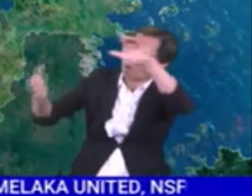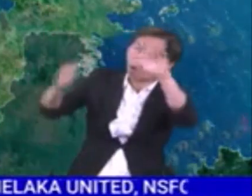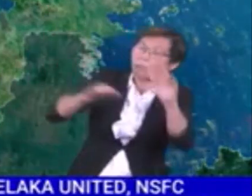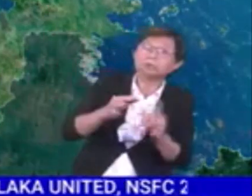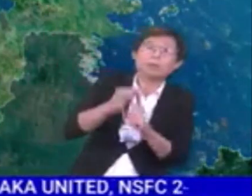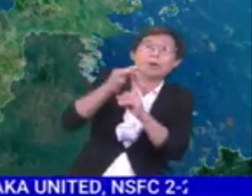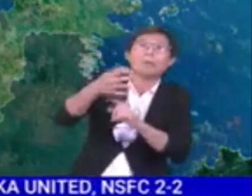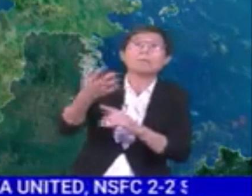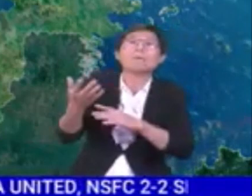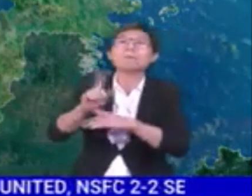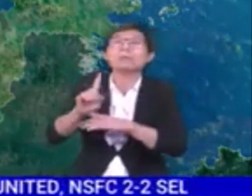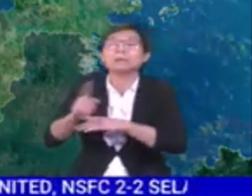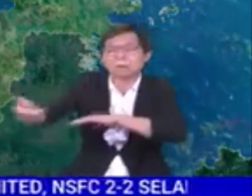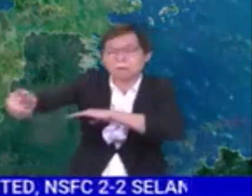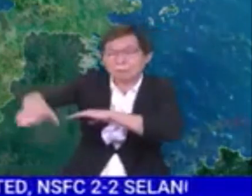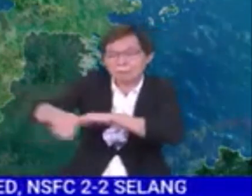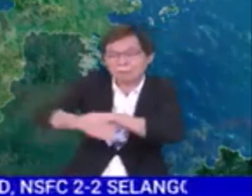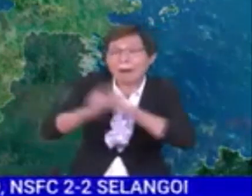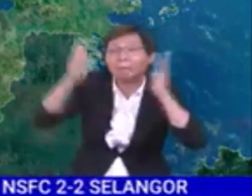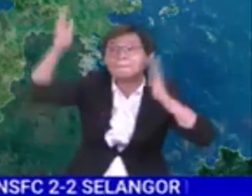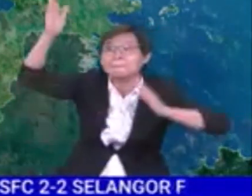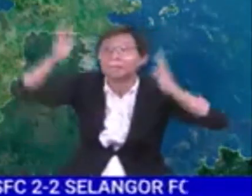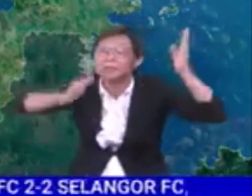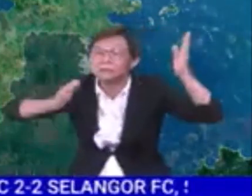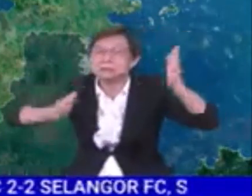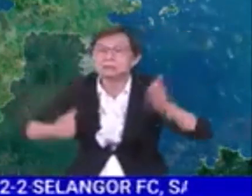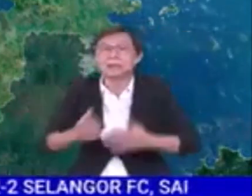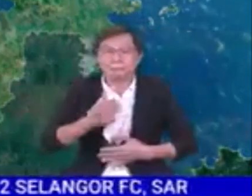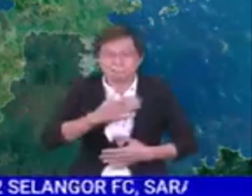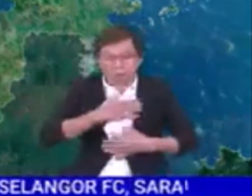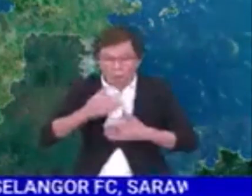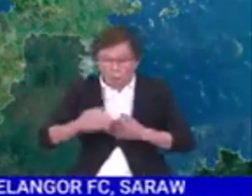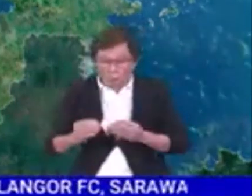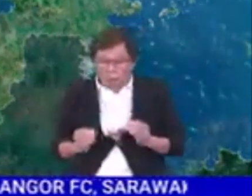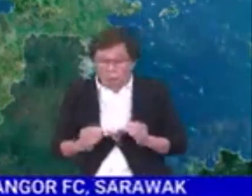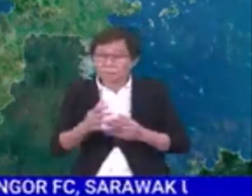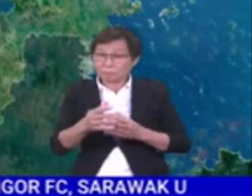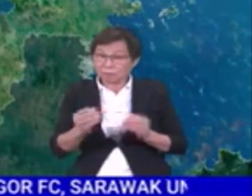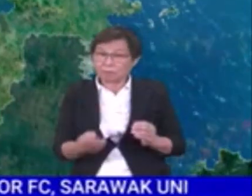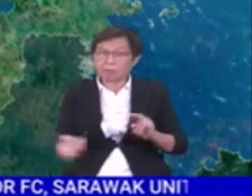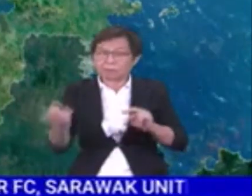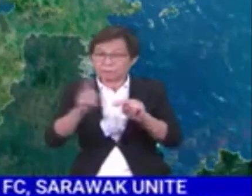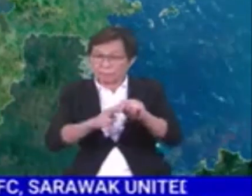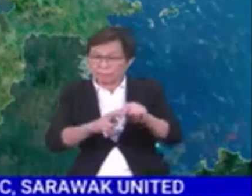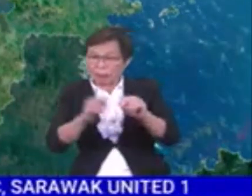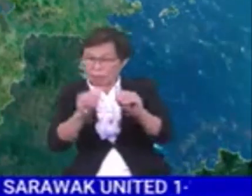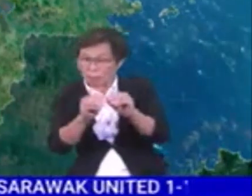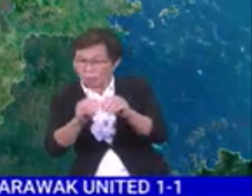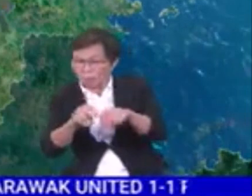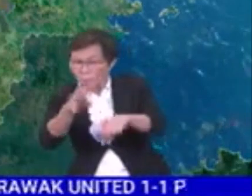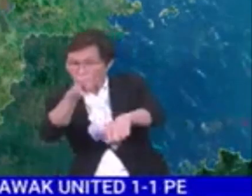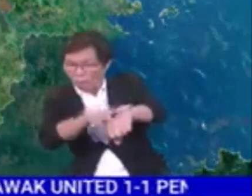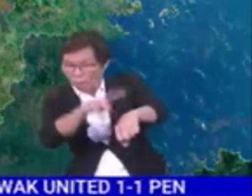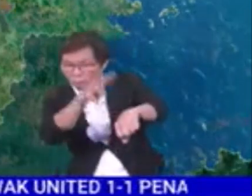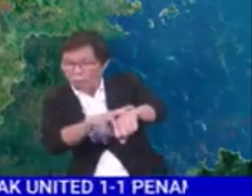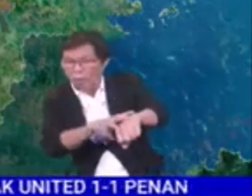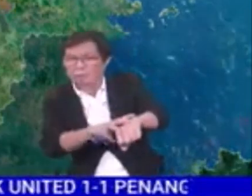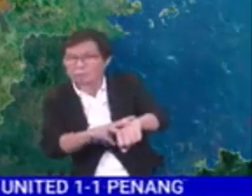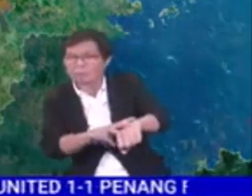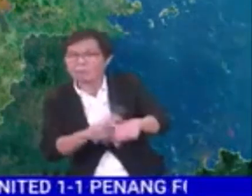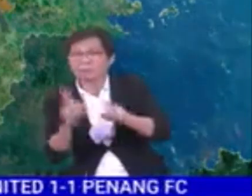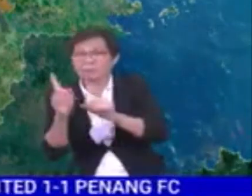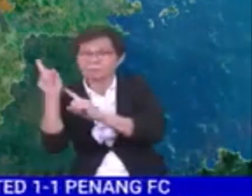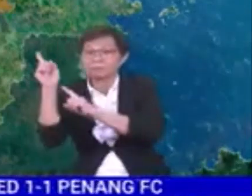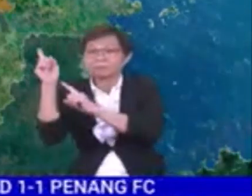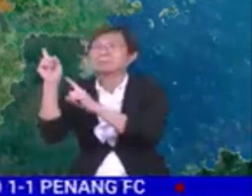kawasan perairan negara kita. Oleh itu, Jabatan kami telah menambah kawasan amaran seperti yang tertera